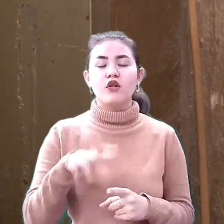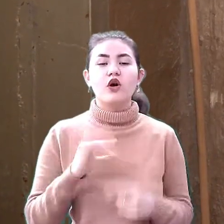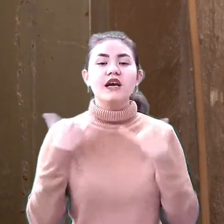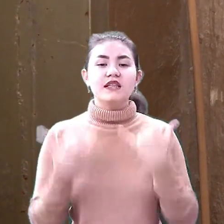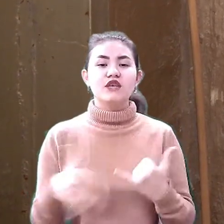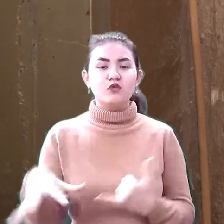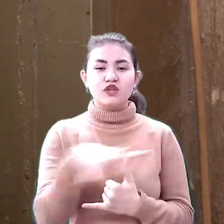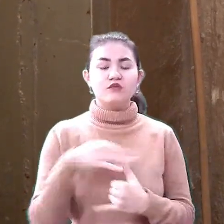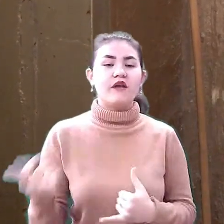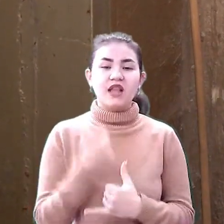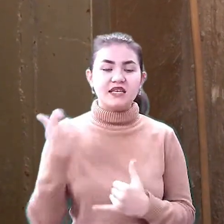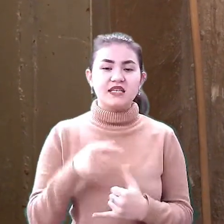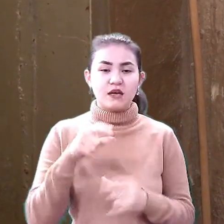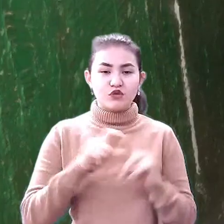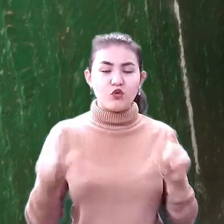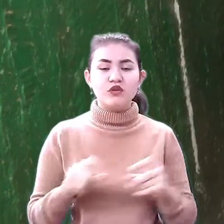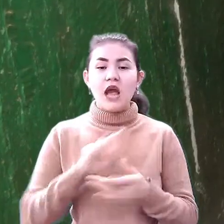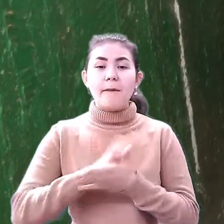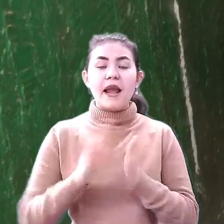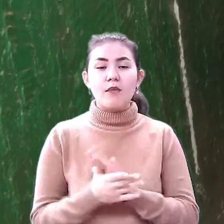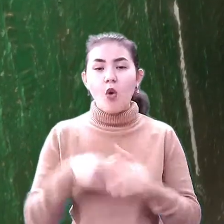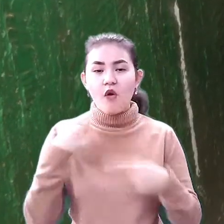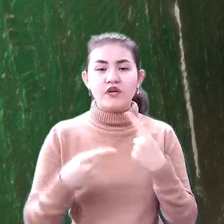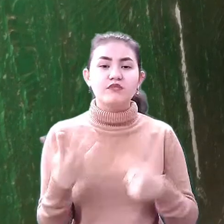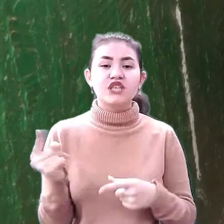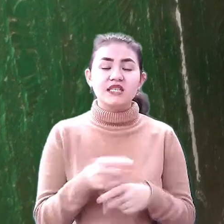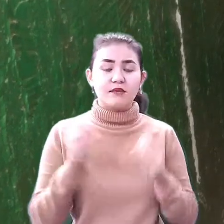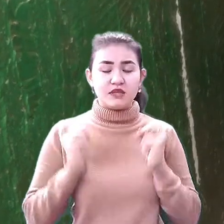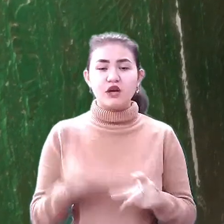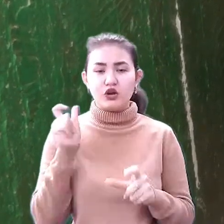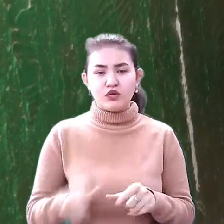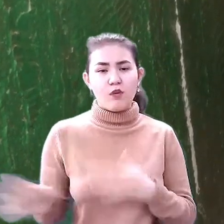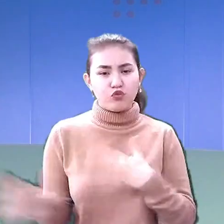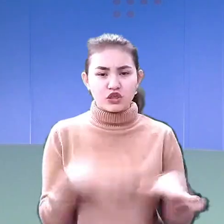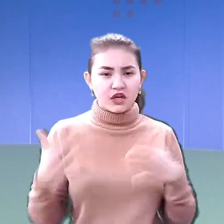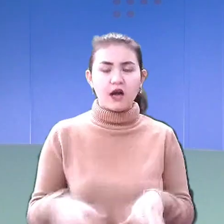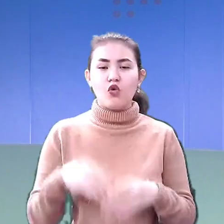власниками сховищ ведуть перемовини, аби під час небезпеки людей пускали в укриття.